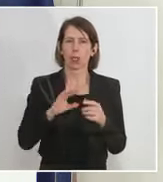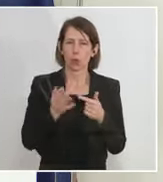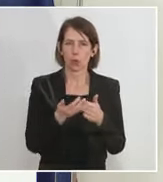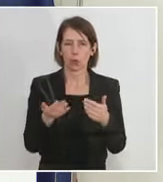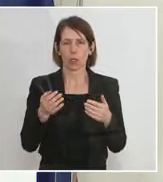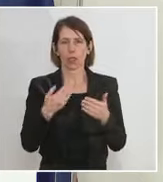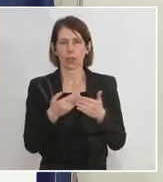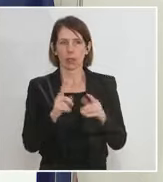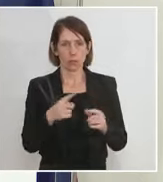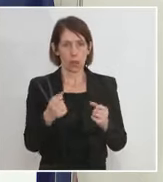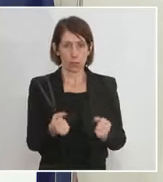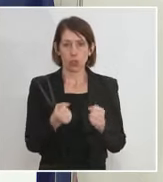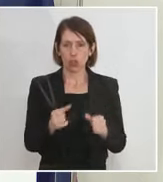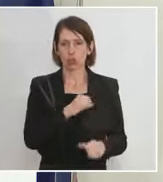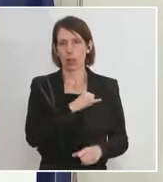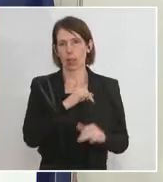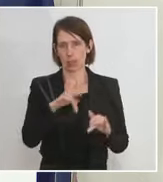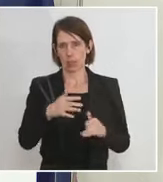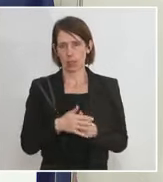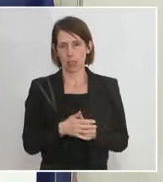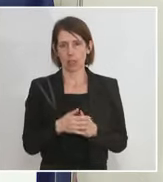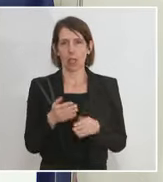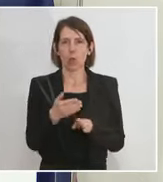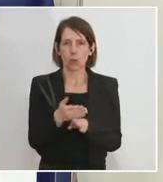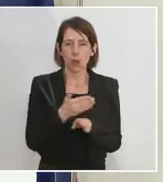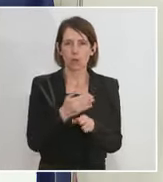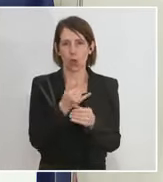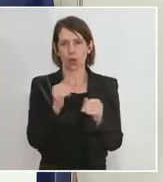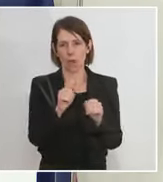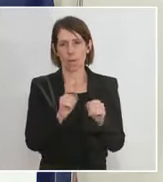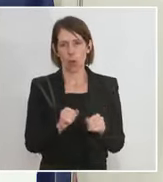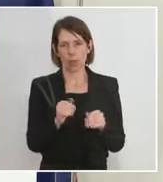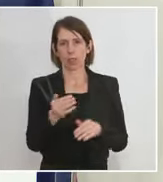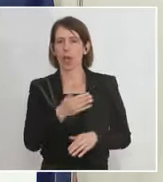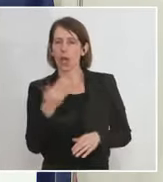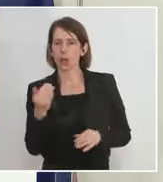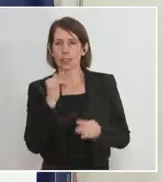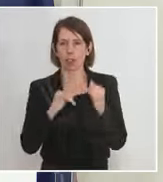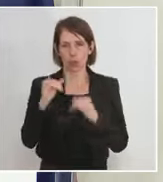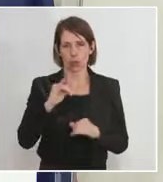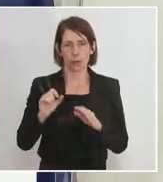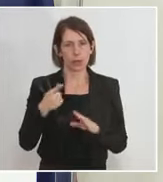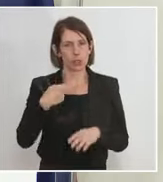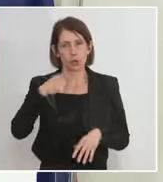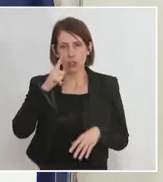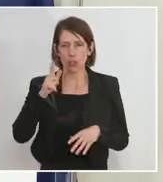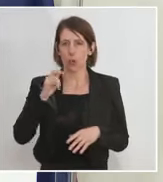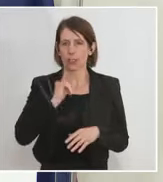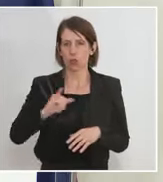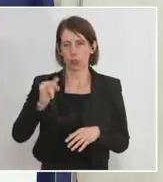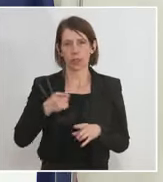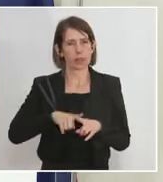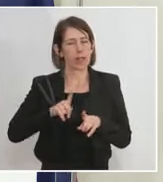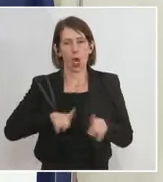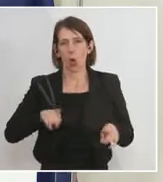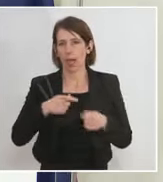ein großes Interesse, dass sobald als möglich auch ausländische Touristen, in unserem Fall sind es vor allem auch deutsche und andere europäische Mitgliedsstaaten,